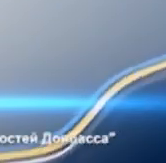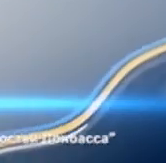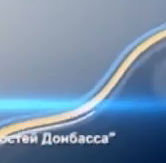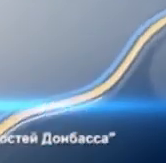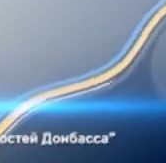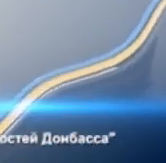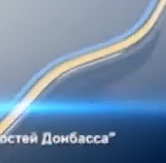Субтитрувальниця